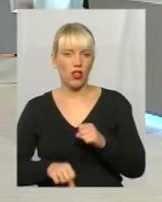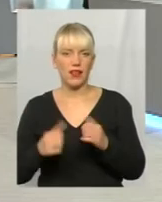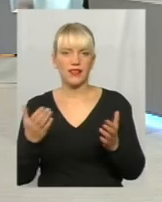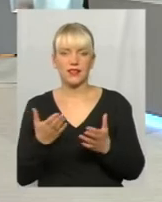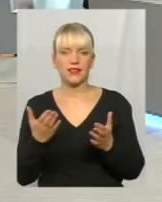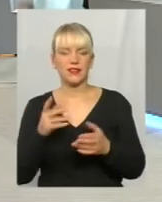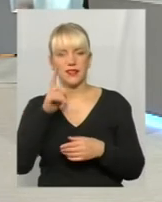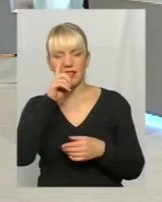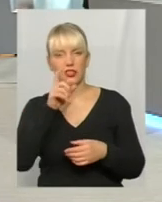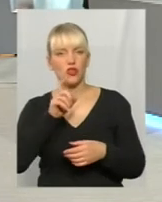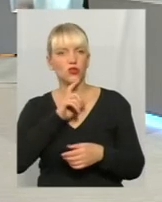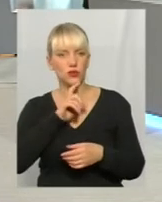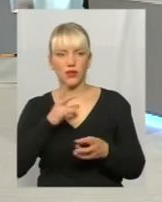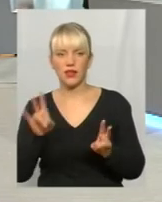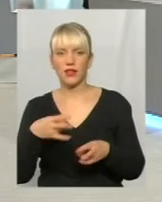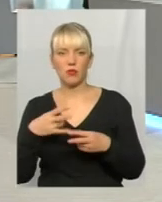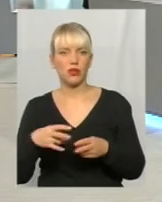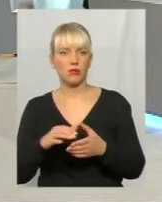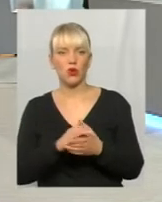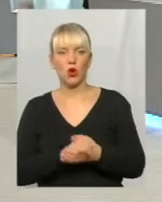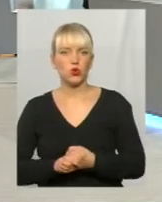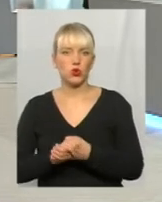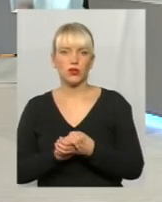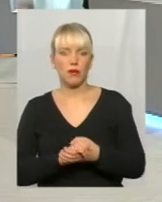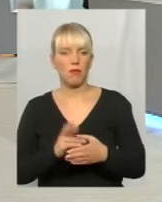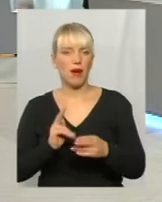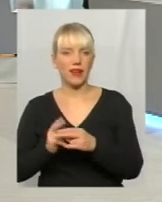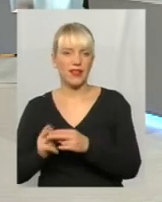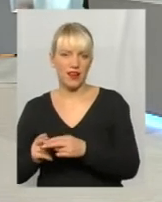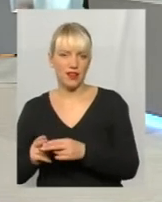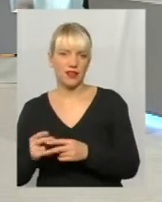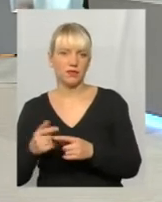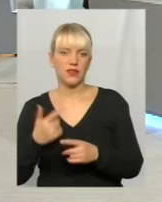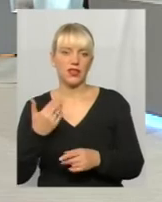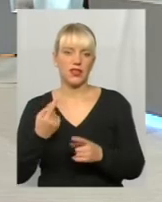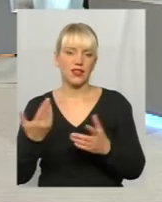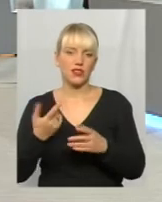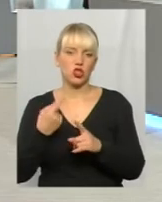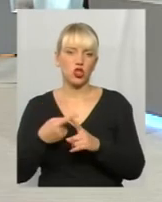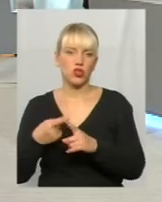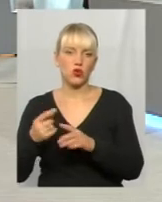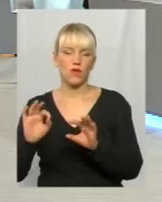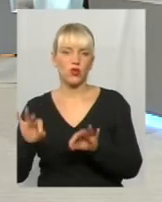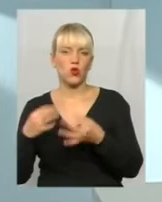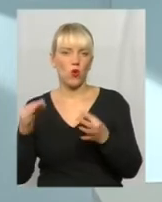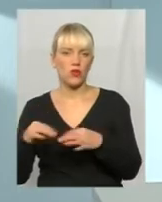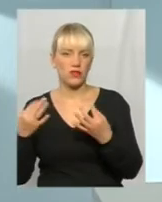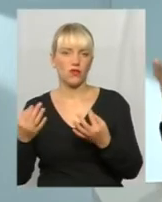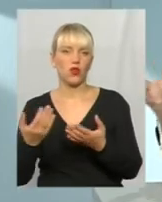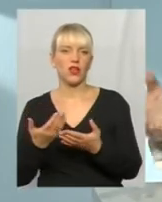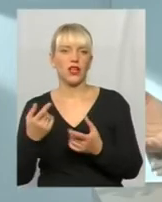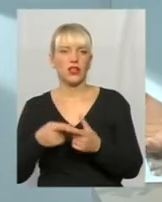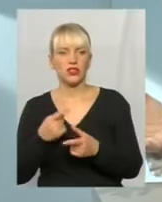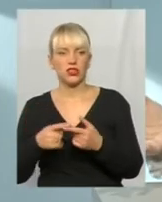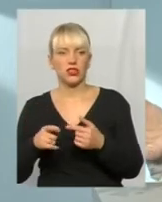незрозумілі і непотрібні суспільству бар'єри, якісь додаткові дозволи, ніби і